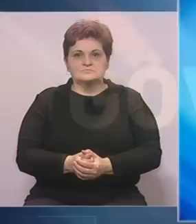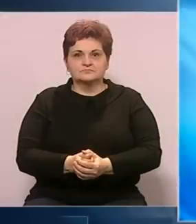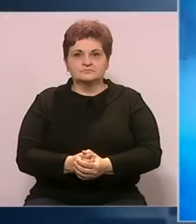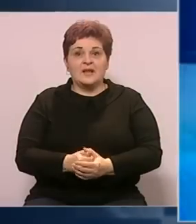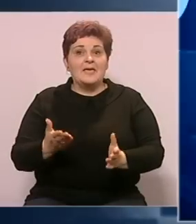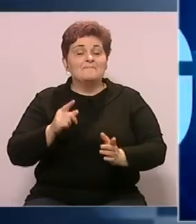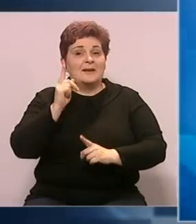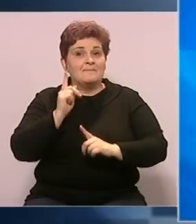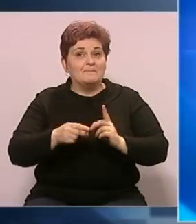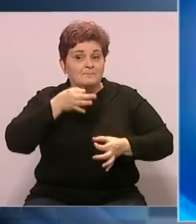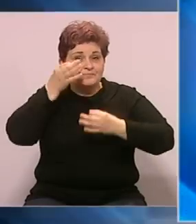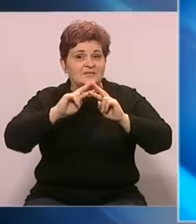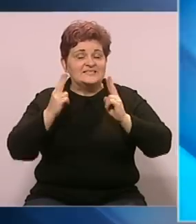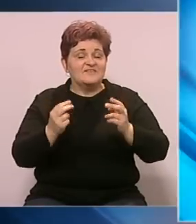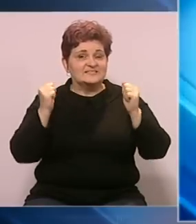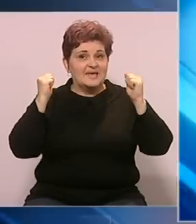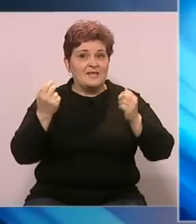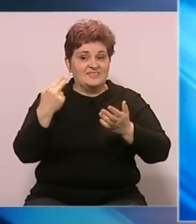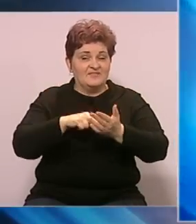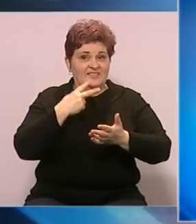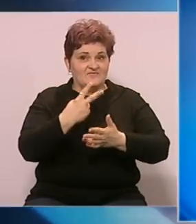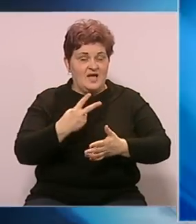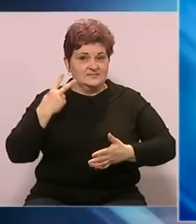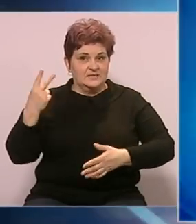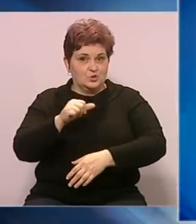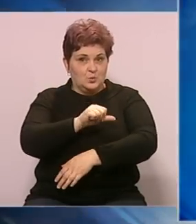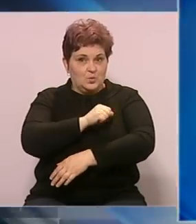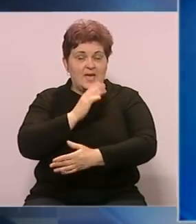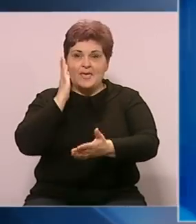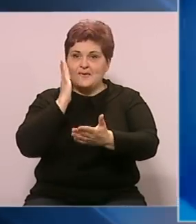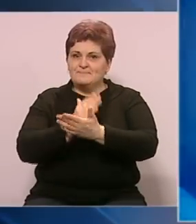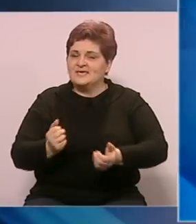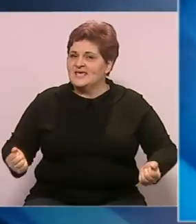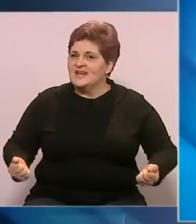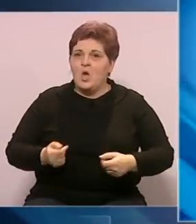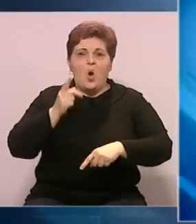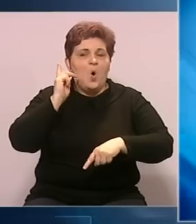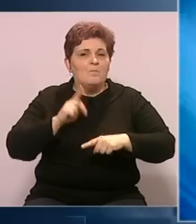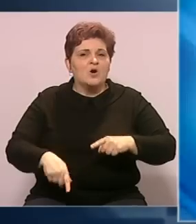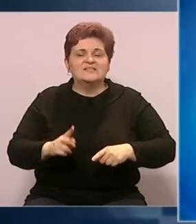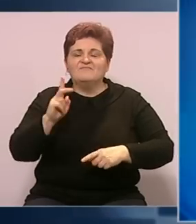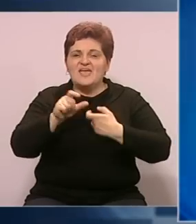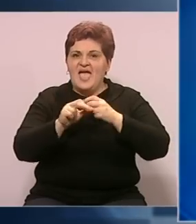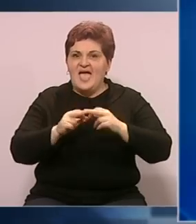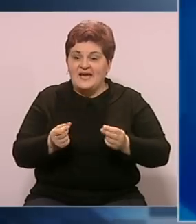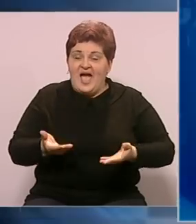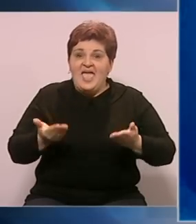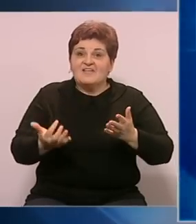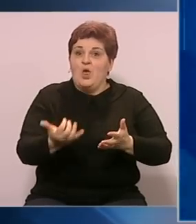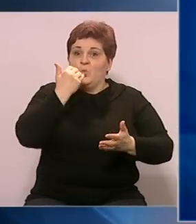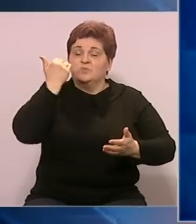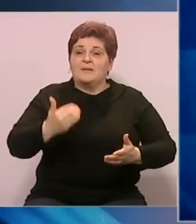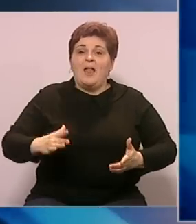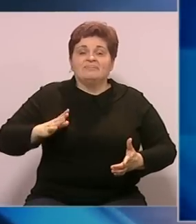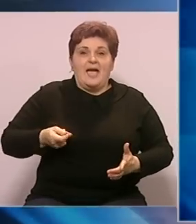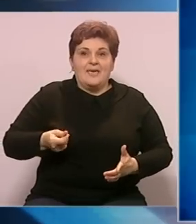Prema posljednjoj analizi Svjetske banke, 2022. godina bit će najteža u posljednjih pola vijeka. Inflacija, guta, plate